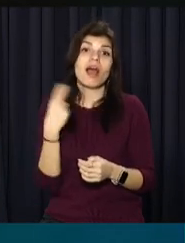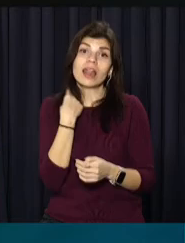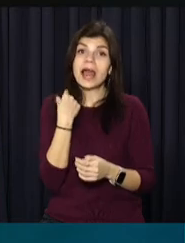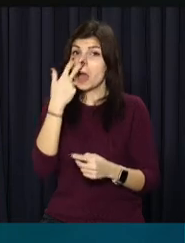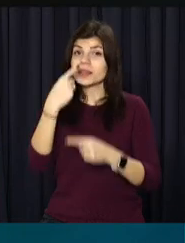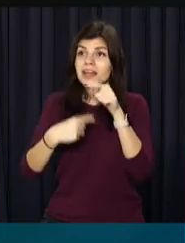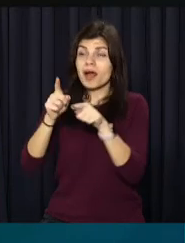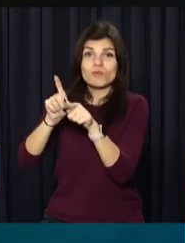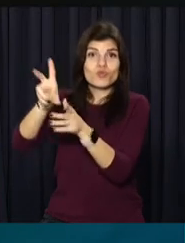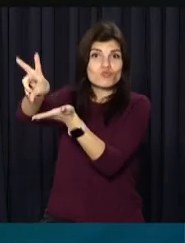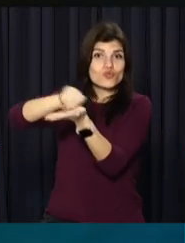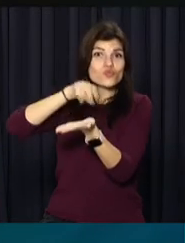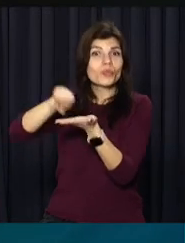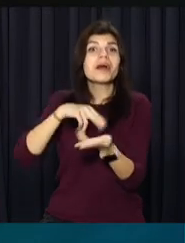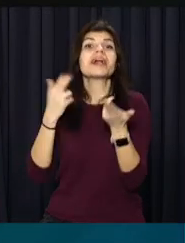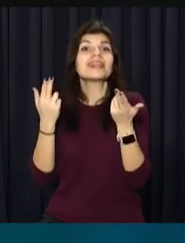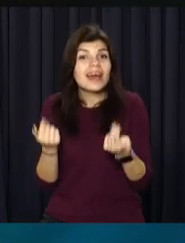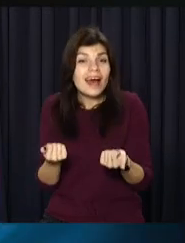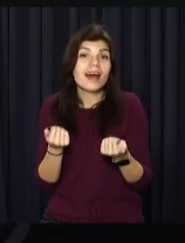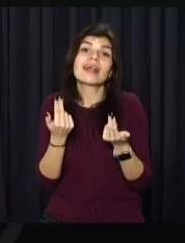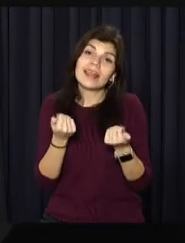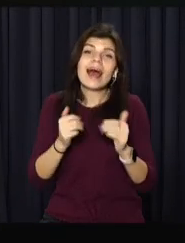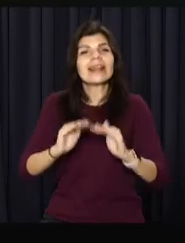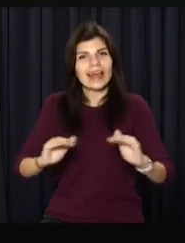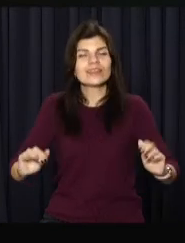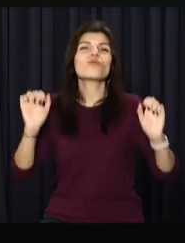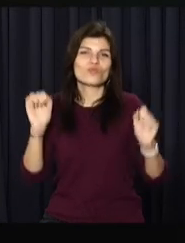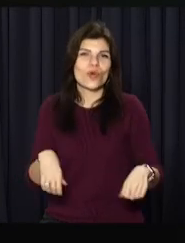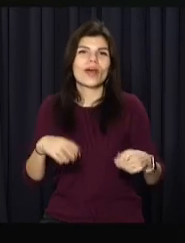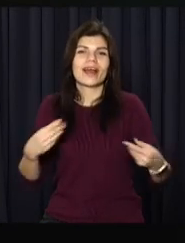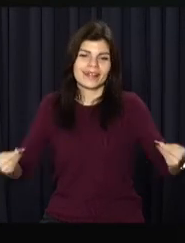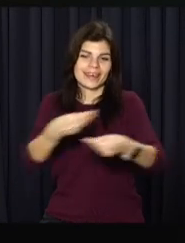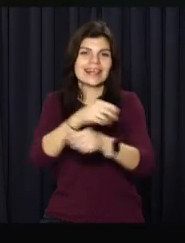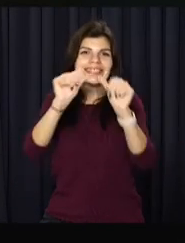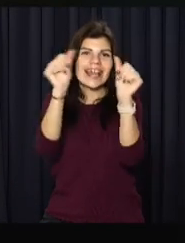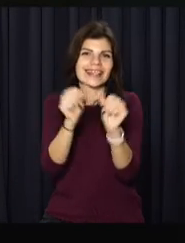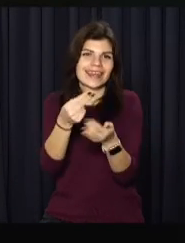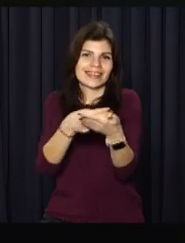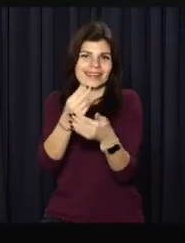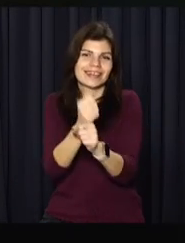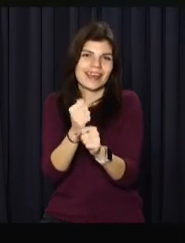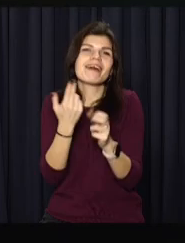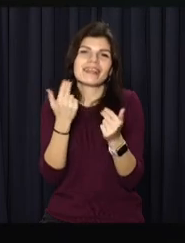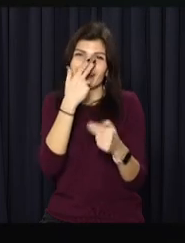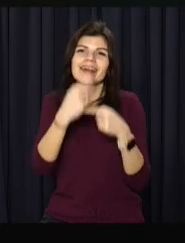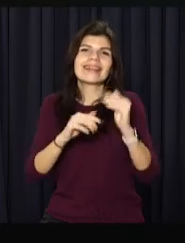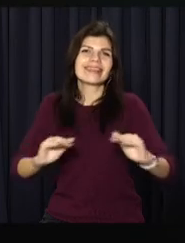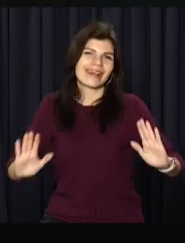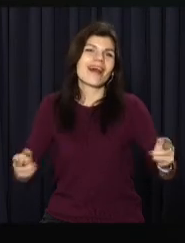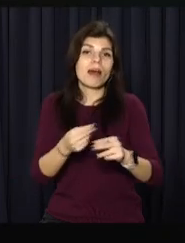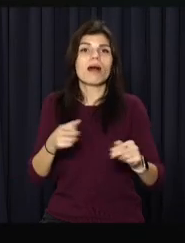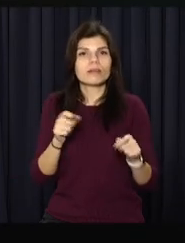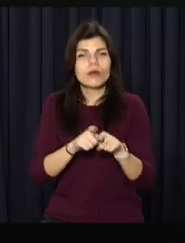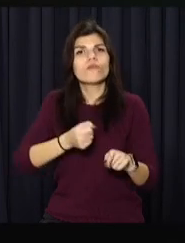традиції у нас создані. Тому, ну да, діти там друг к другу обмінюваються валентинками. Ця традиція присутствує. Але так, щоб